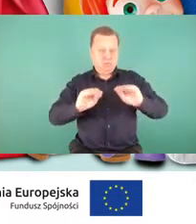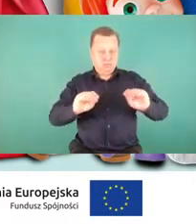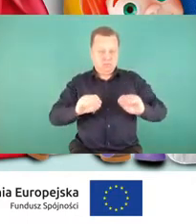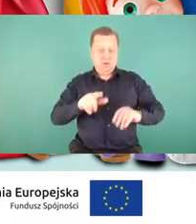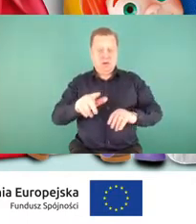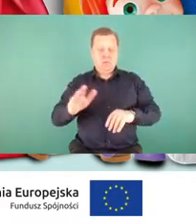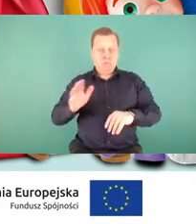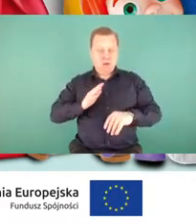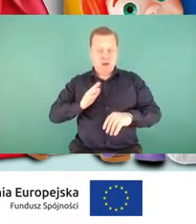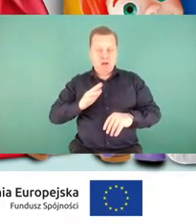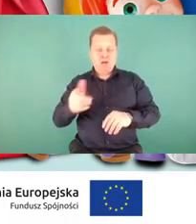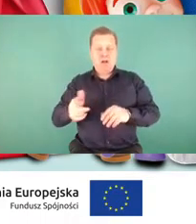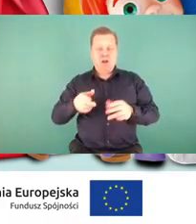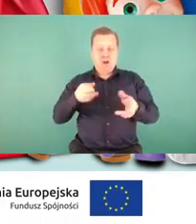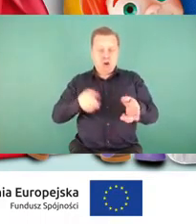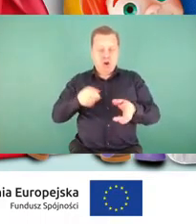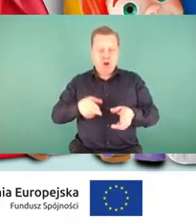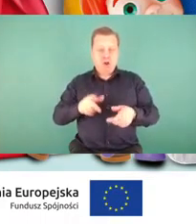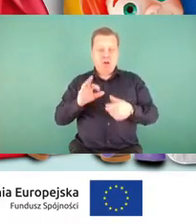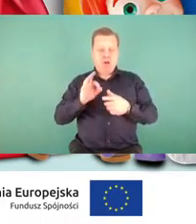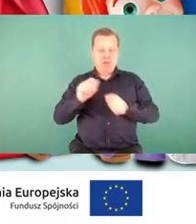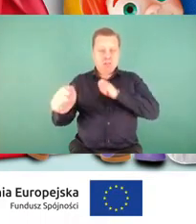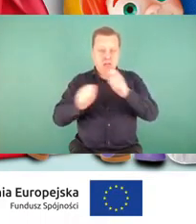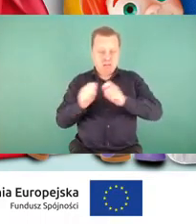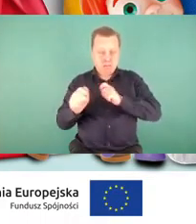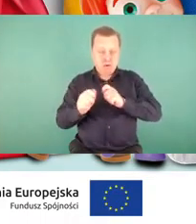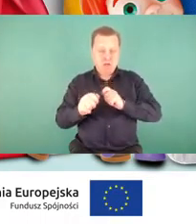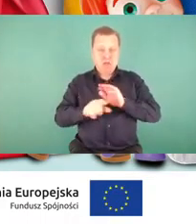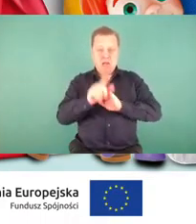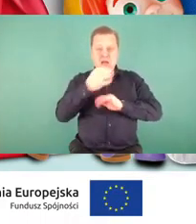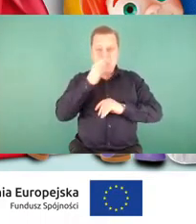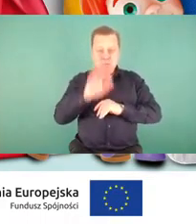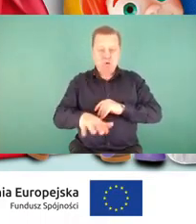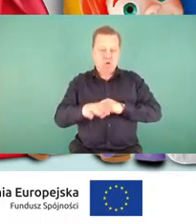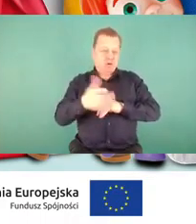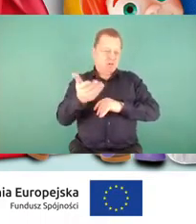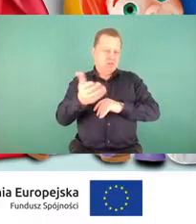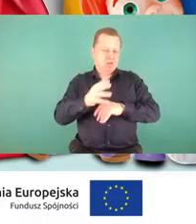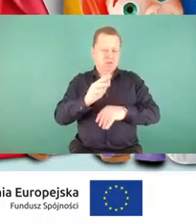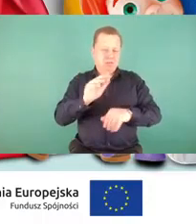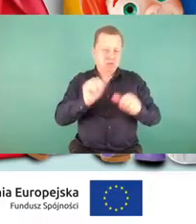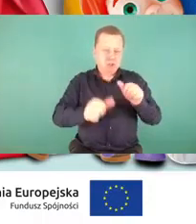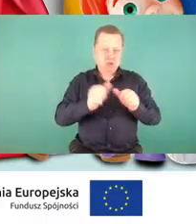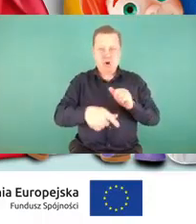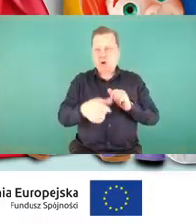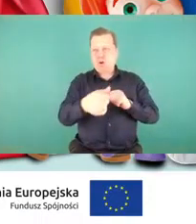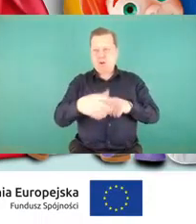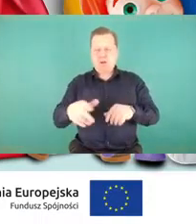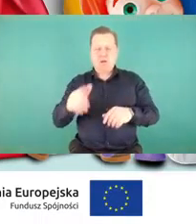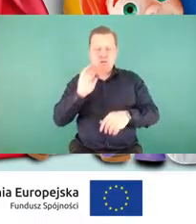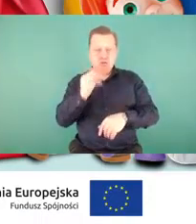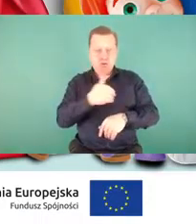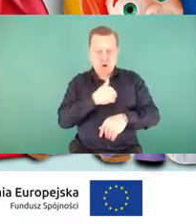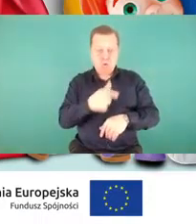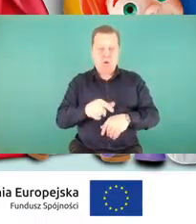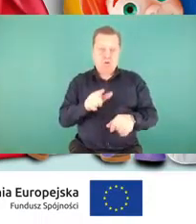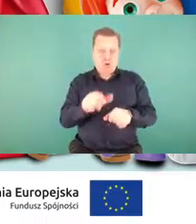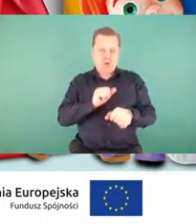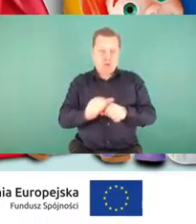bezpieczeństwie w ruchu drogowym, w tych najmłodszych przedszkolach, w szkołach podstawowych, inwestujemy w przyszłych,